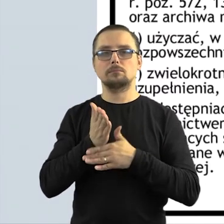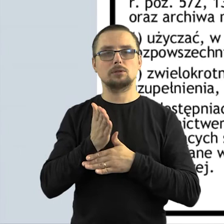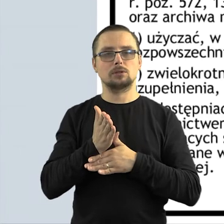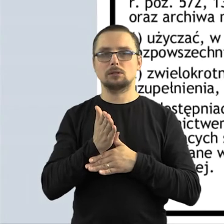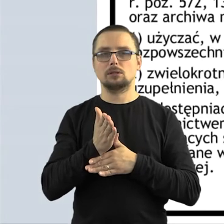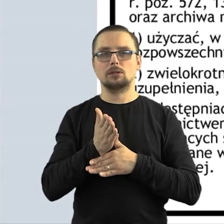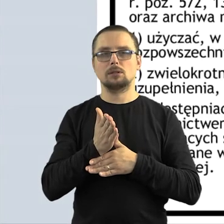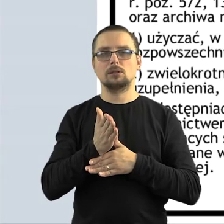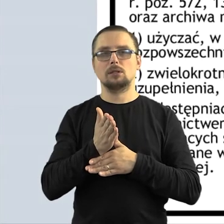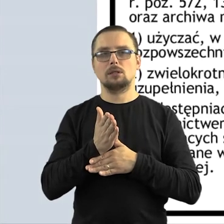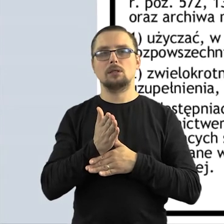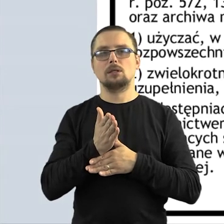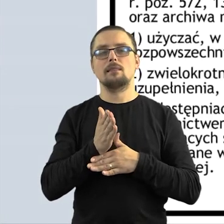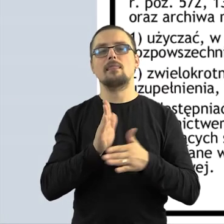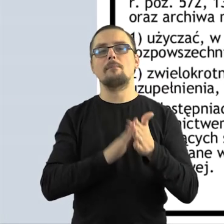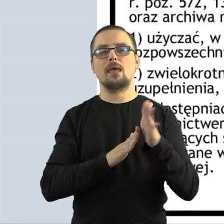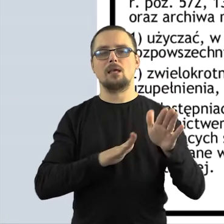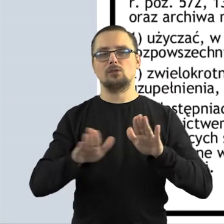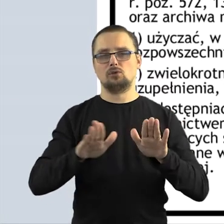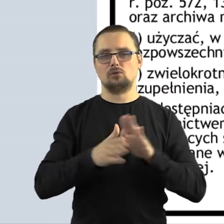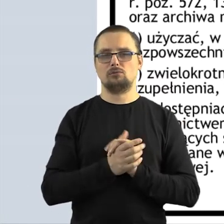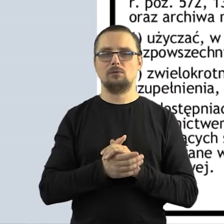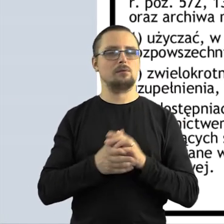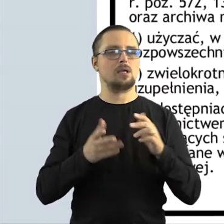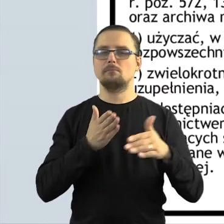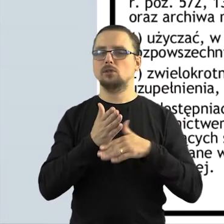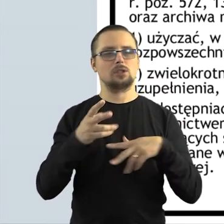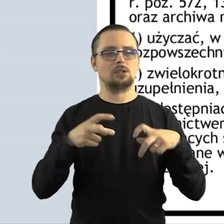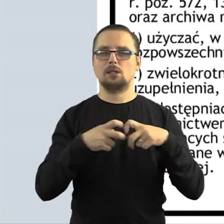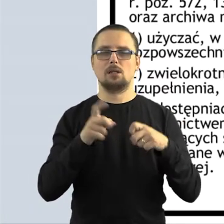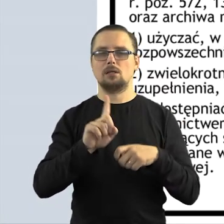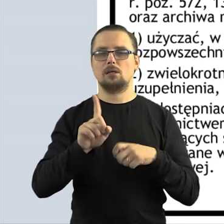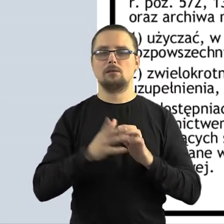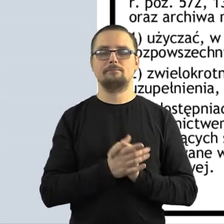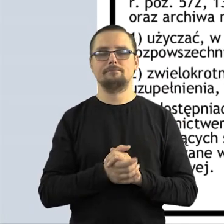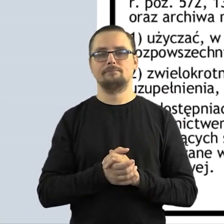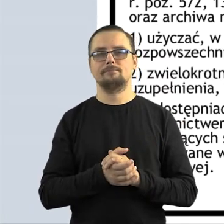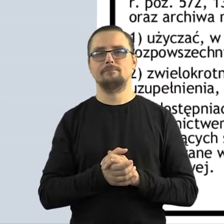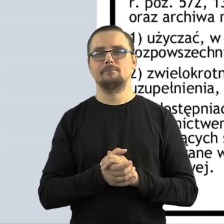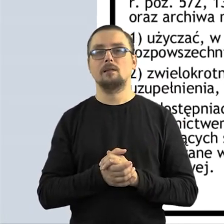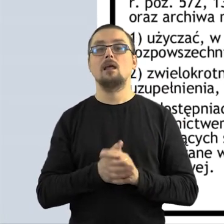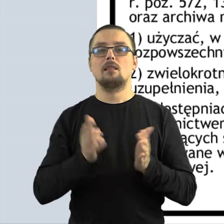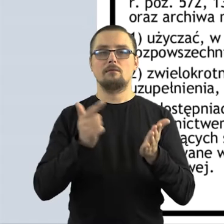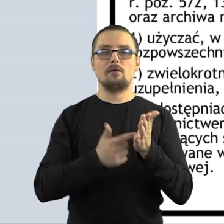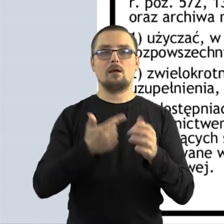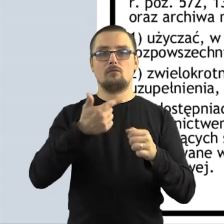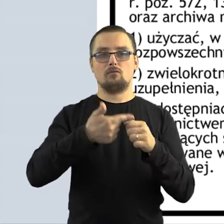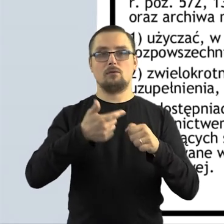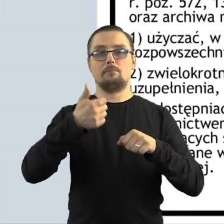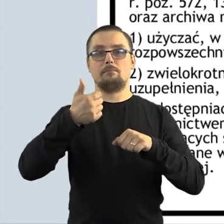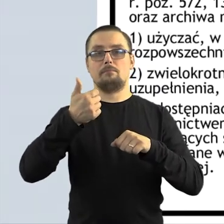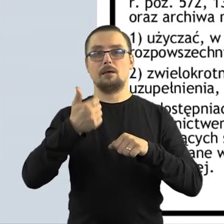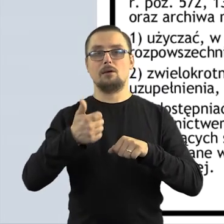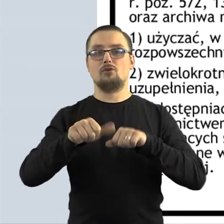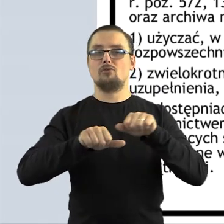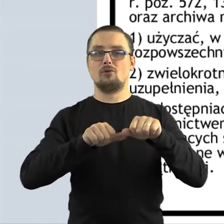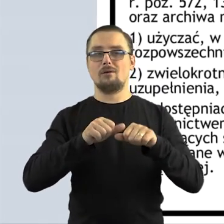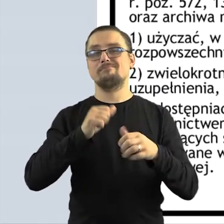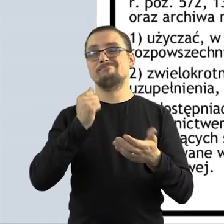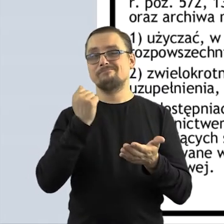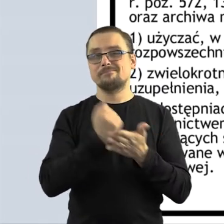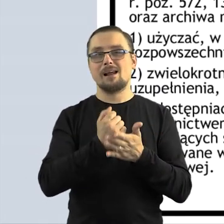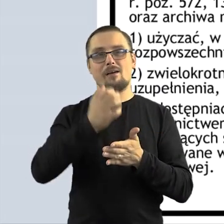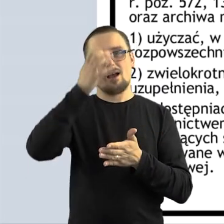końcówek systemu informatycznego. Czyli mamy 2021 i niestety prawa autorskie